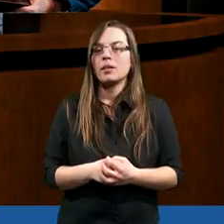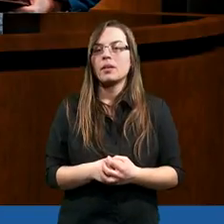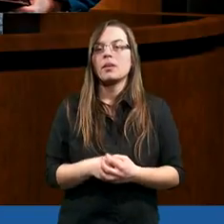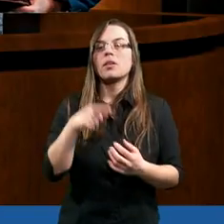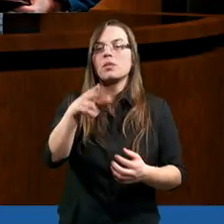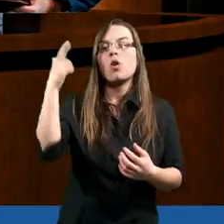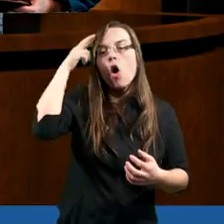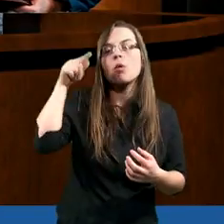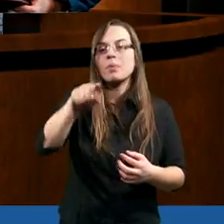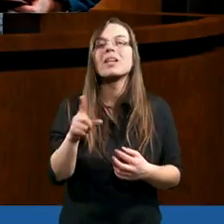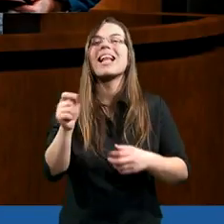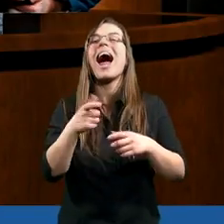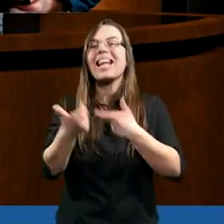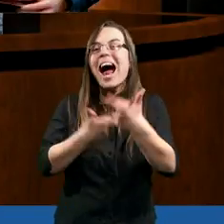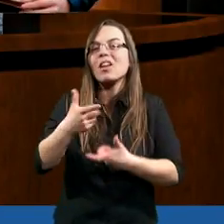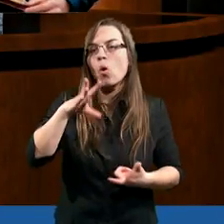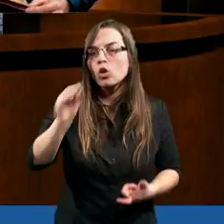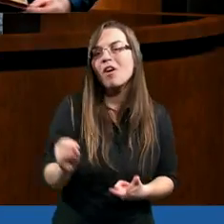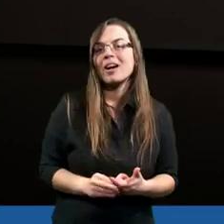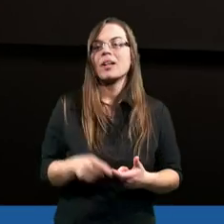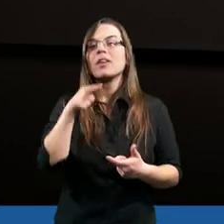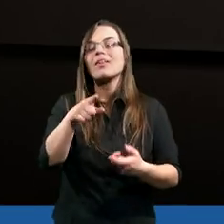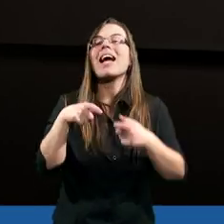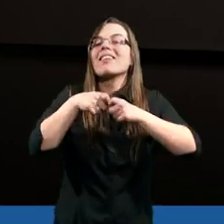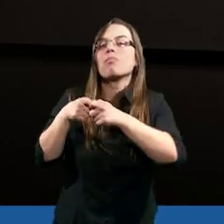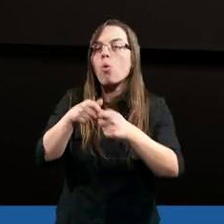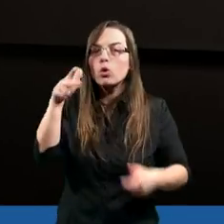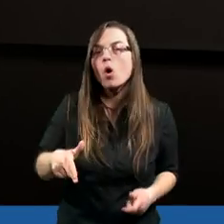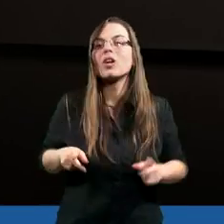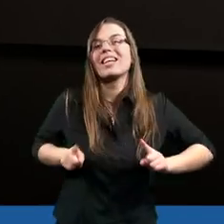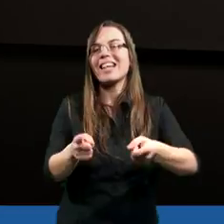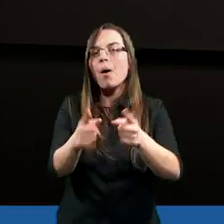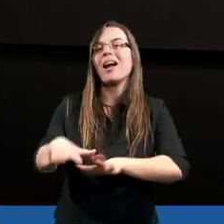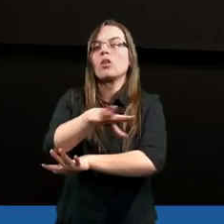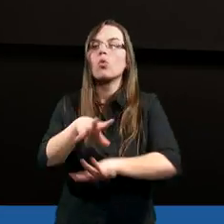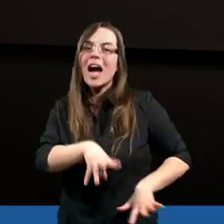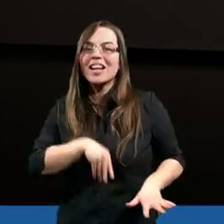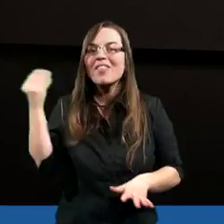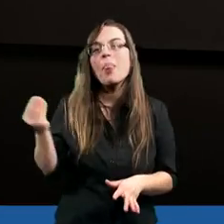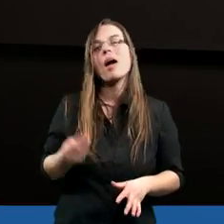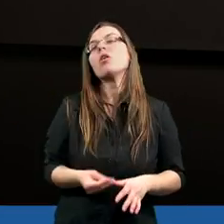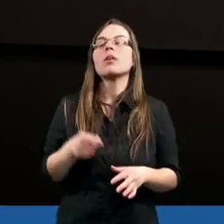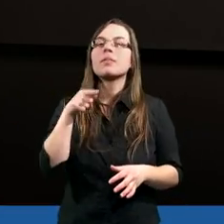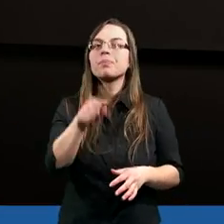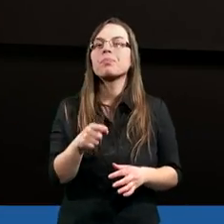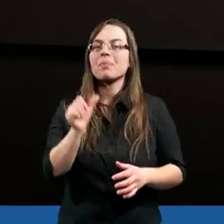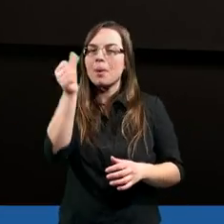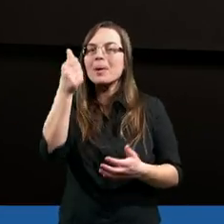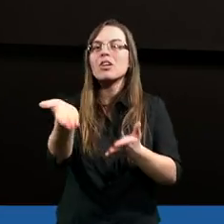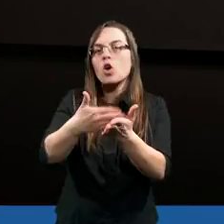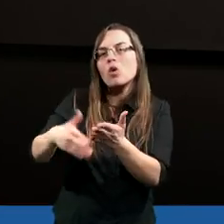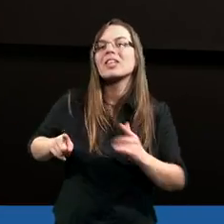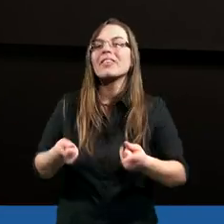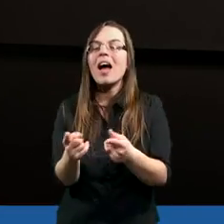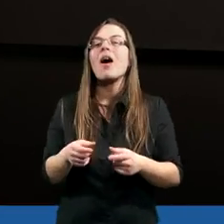próbując znaleźć zastosowanie tamtej wspólnoty i działania Ducha Świętego w tym, o czym czytamy w